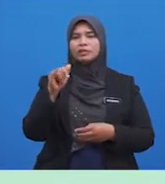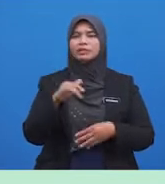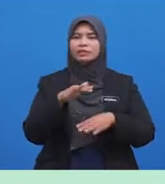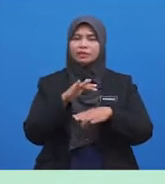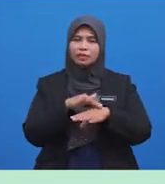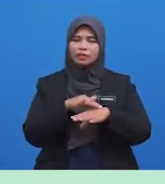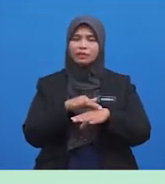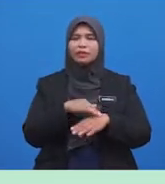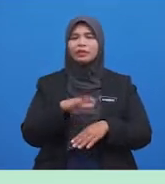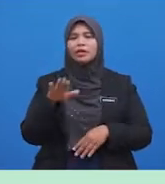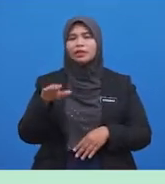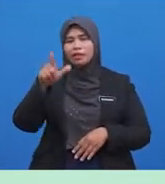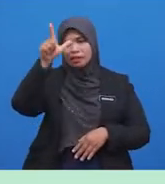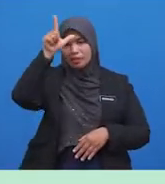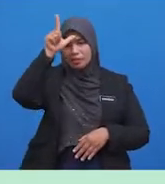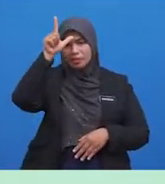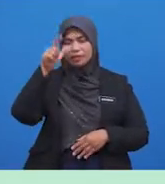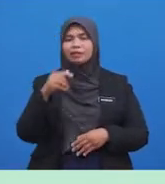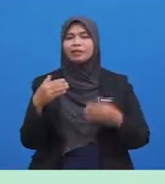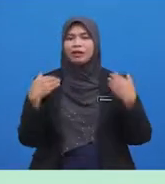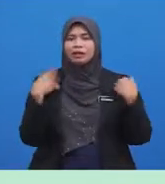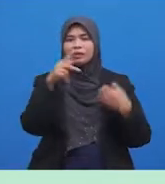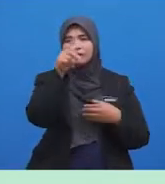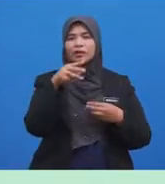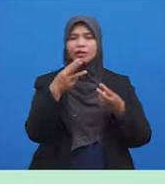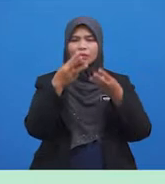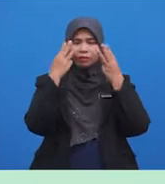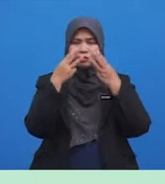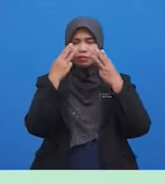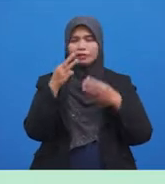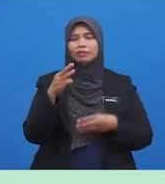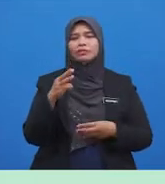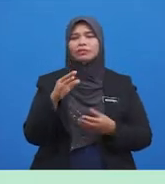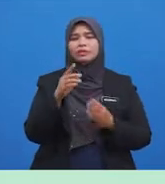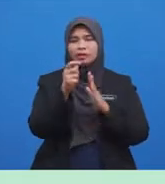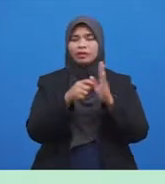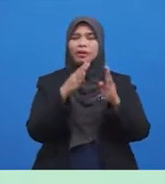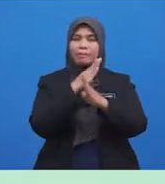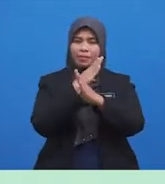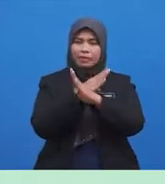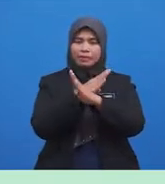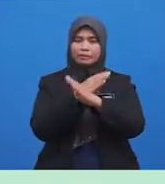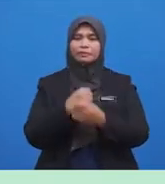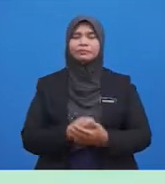Tersentuh Adik Lelaki Adakah Wuduk Laili Terbatal